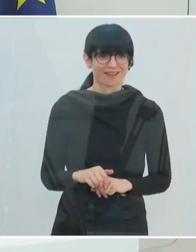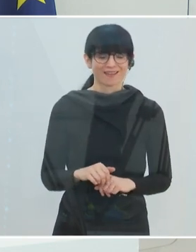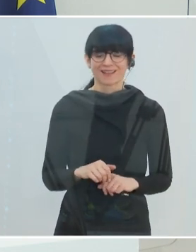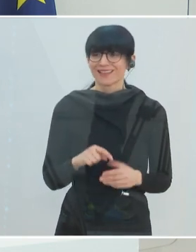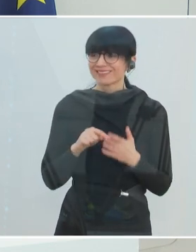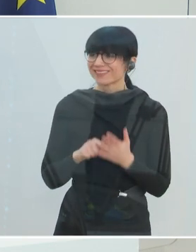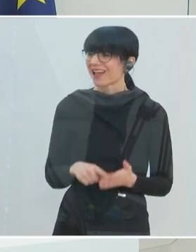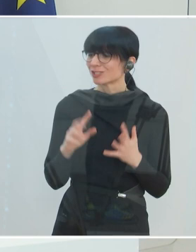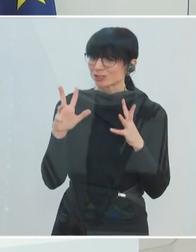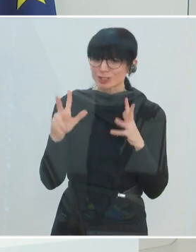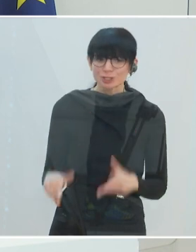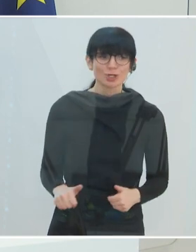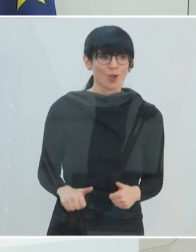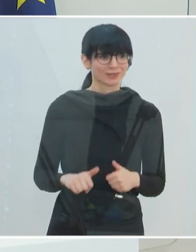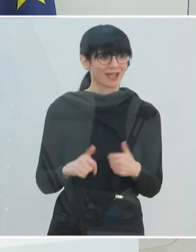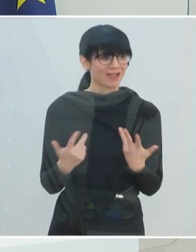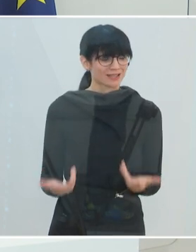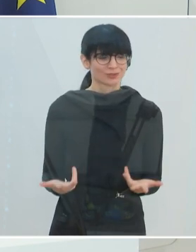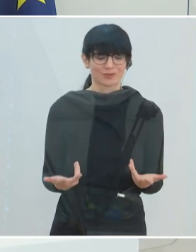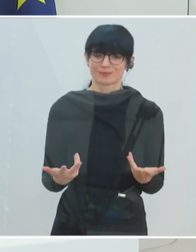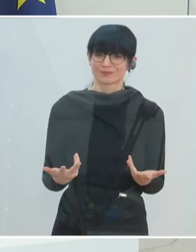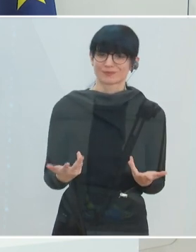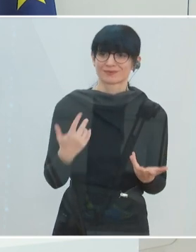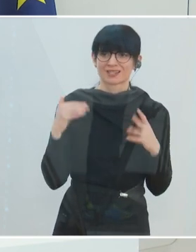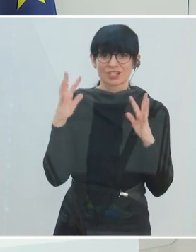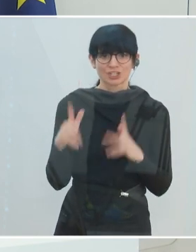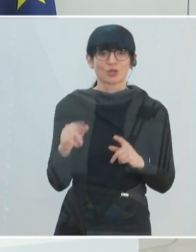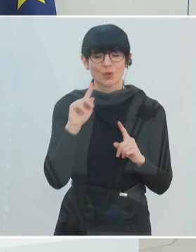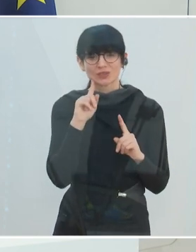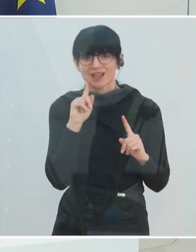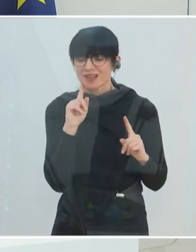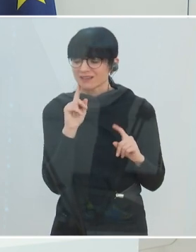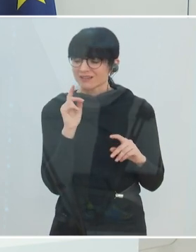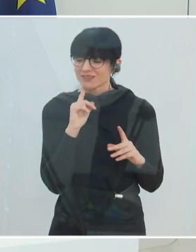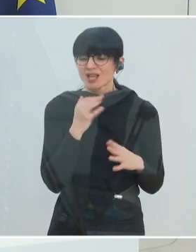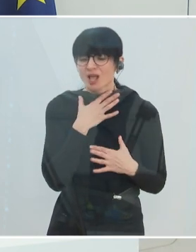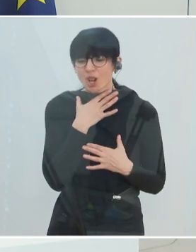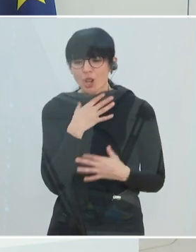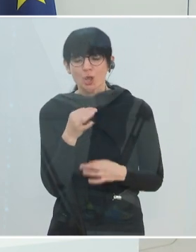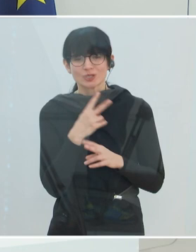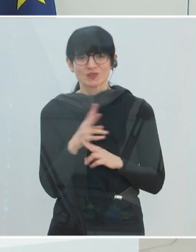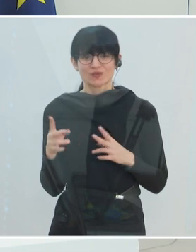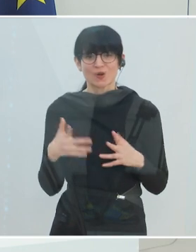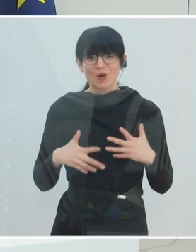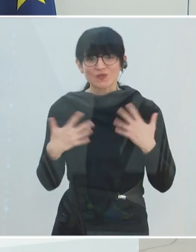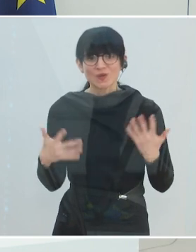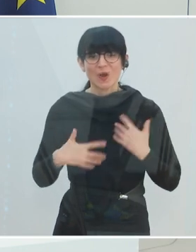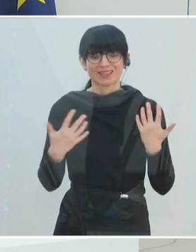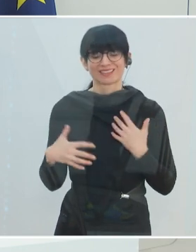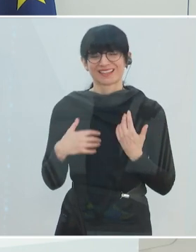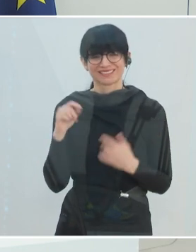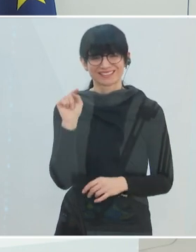gern nochmals hier mit hereinbringen, denn dieses schöne, lustvolle, freudvolle, das gibt uns am